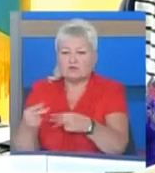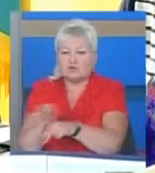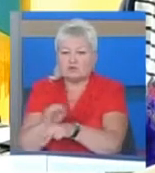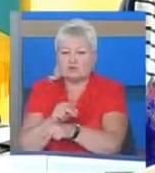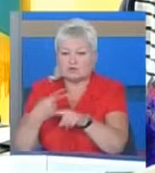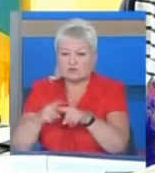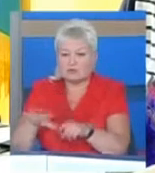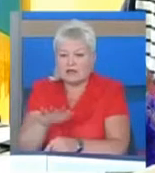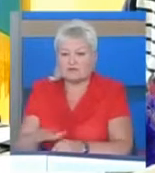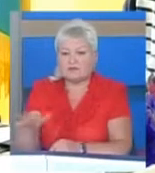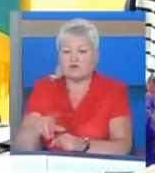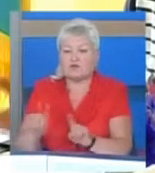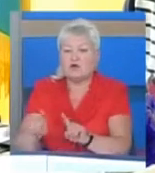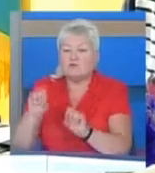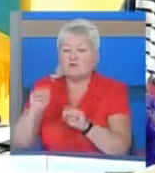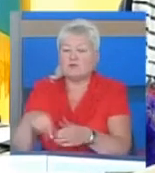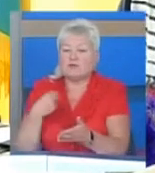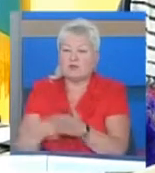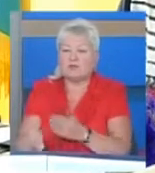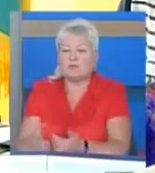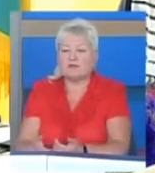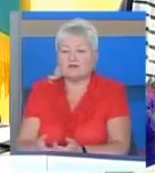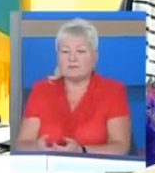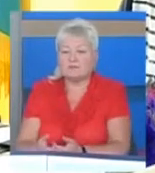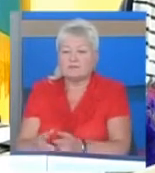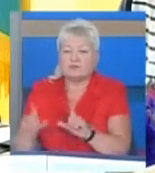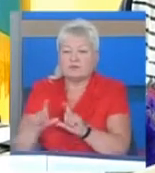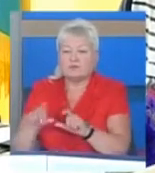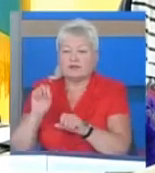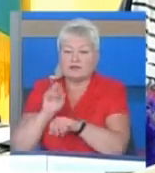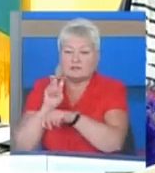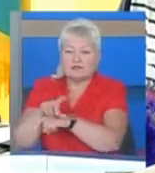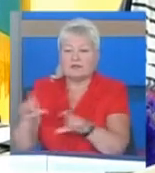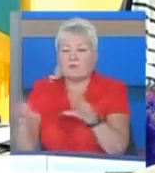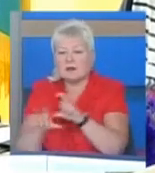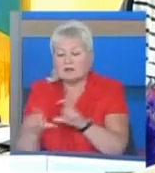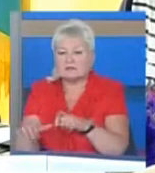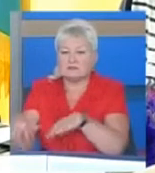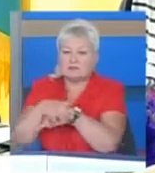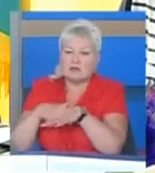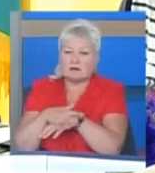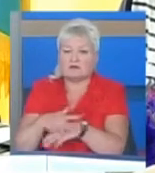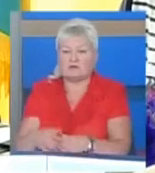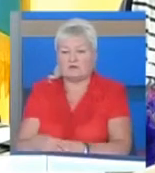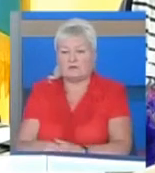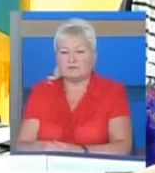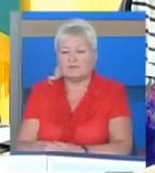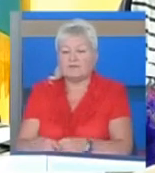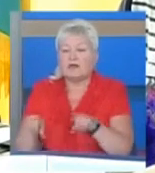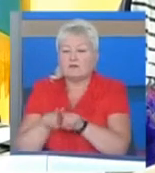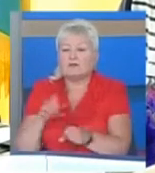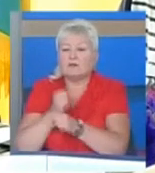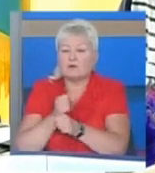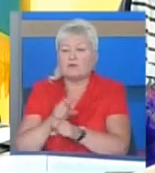щоб вони могли охопити, скажімо собі, і ринок, той ж саме супермаркет, тобто, щоб їм було зручно туди пройти. Це такі роботи,